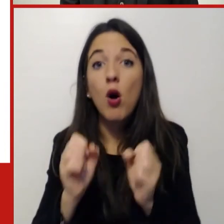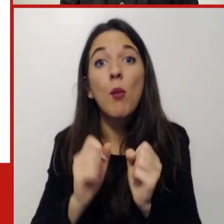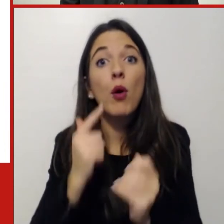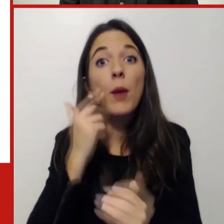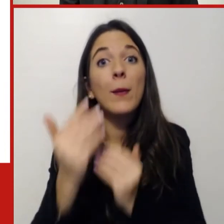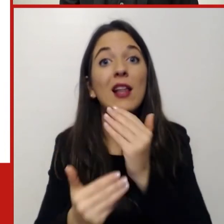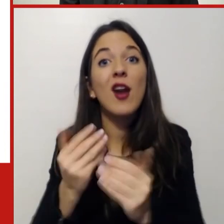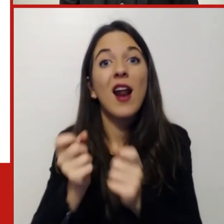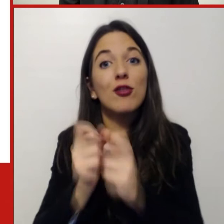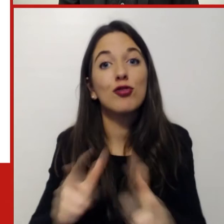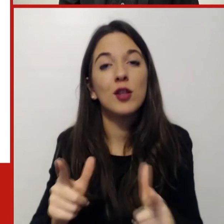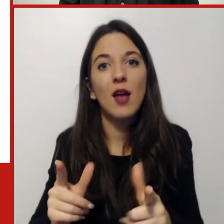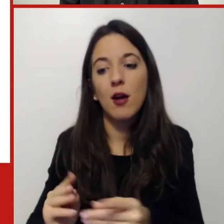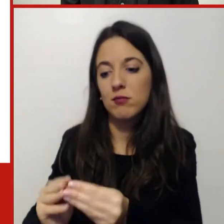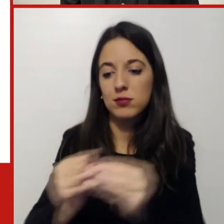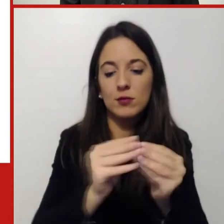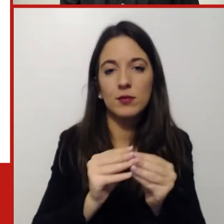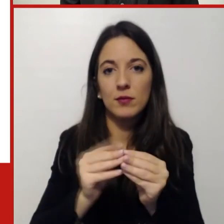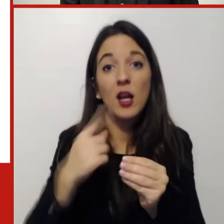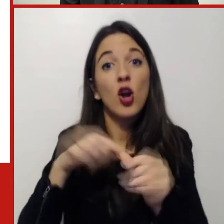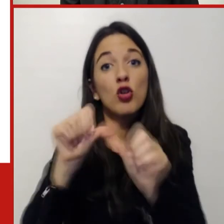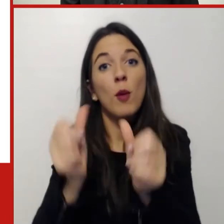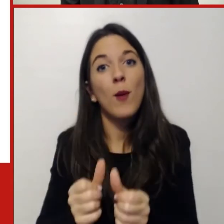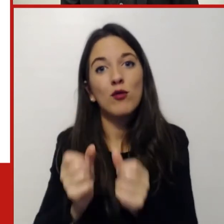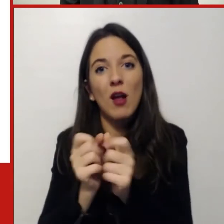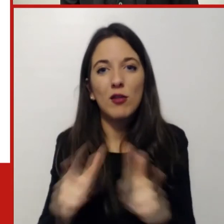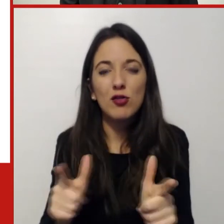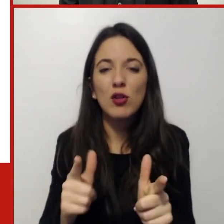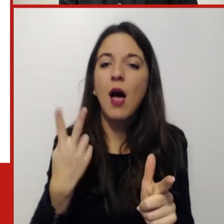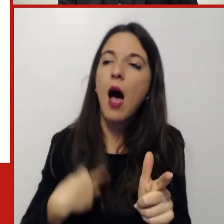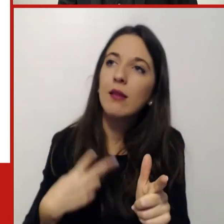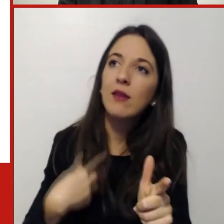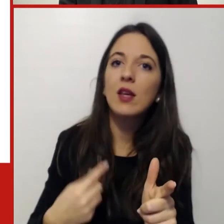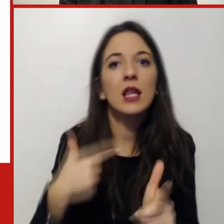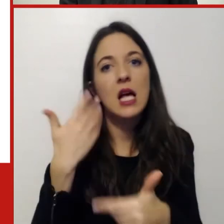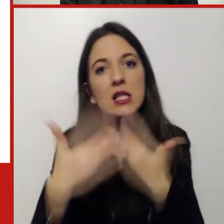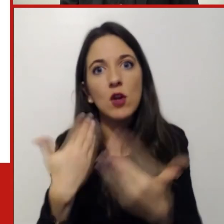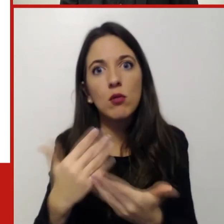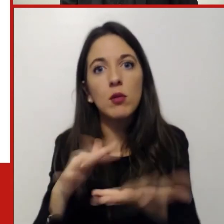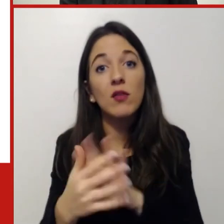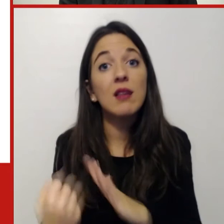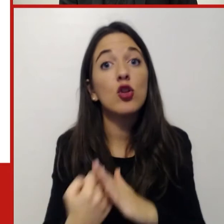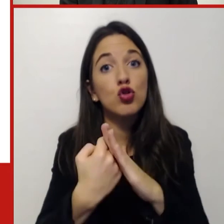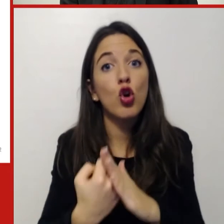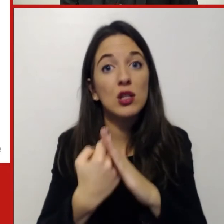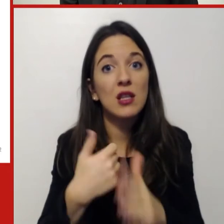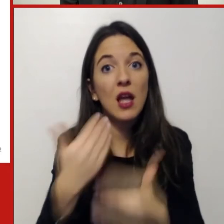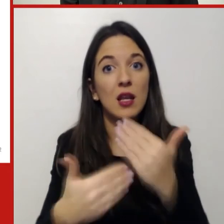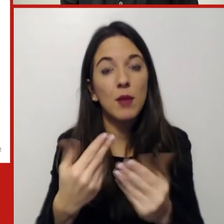le città il nostro modello anche di vita di sviluppo può diventare più sostenibile più umano